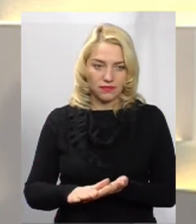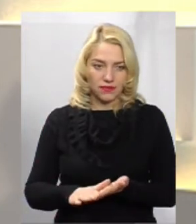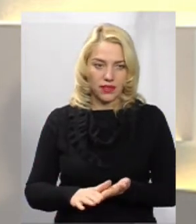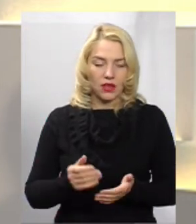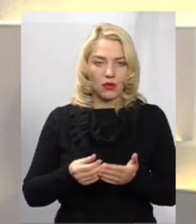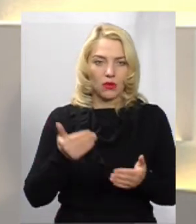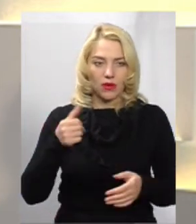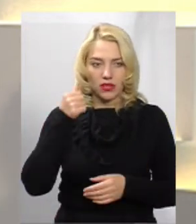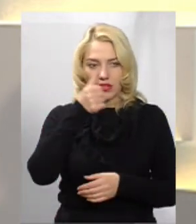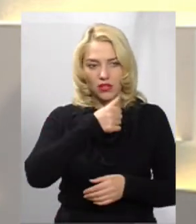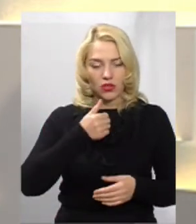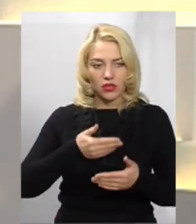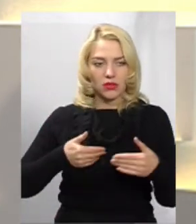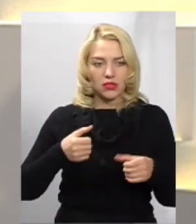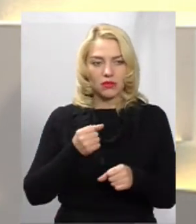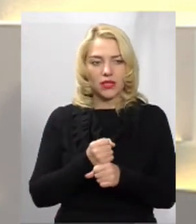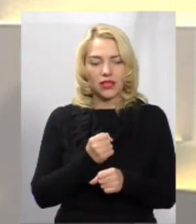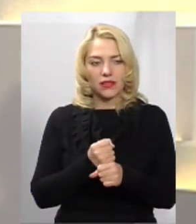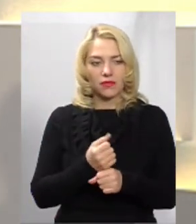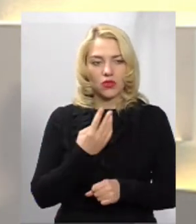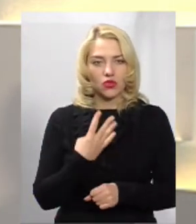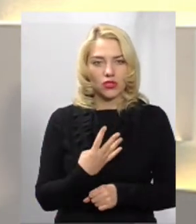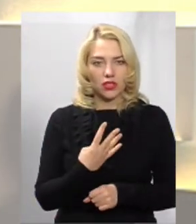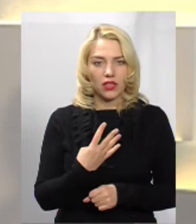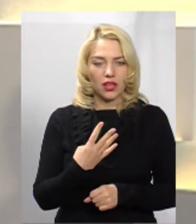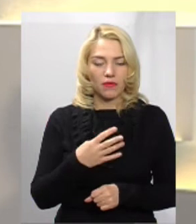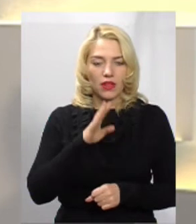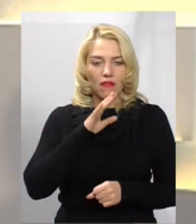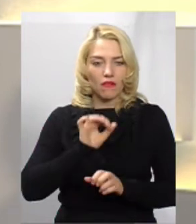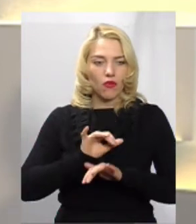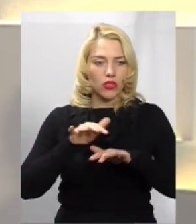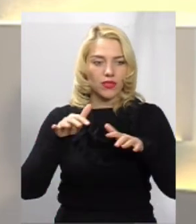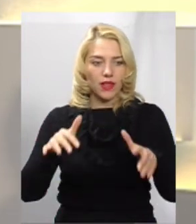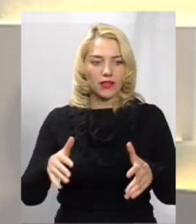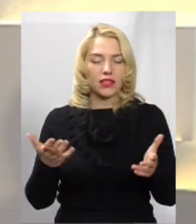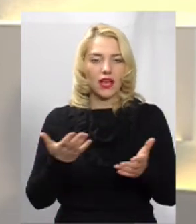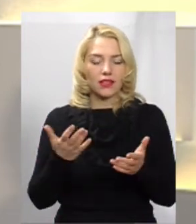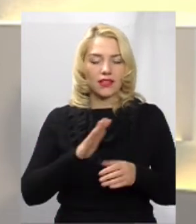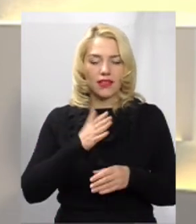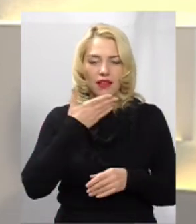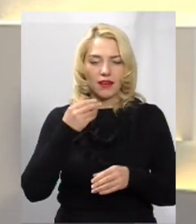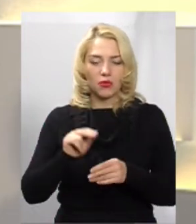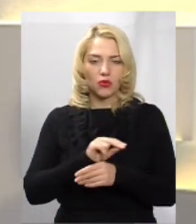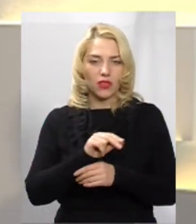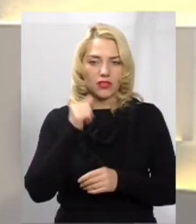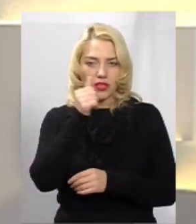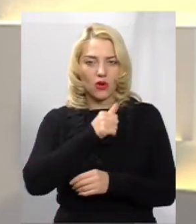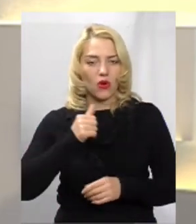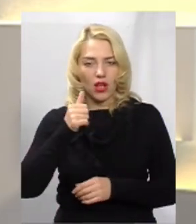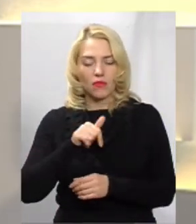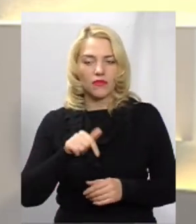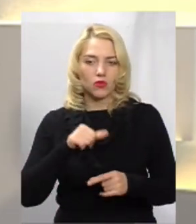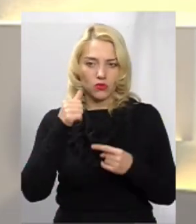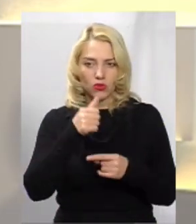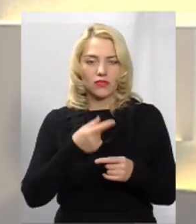Попередні роки ми зробили чотири фонтани, які не ремонтувалися роками, і цього року вони